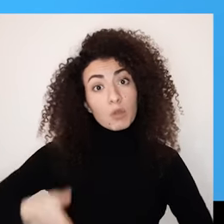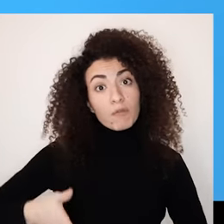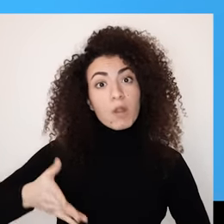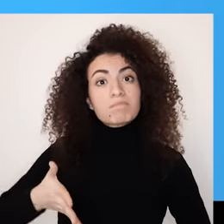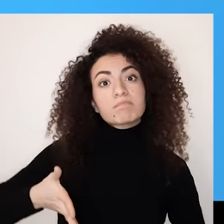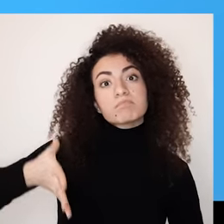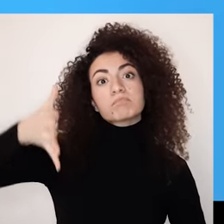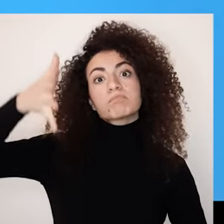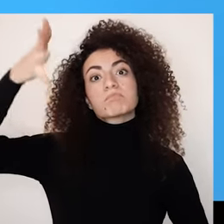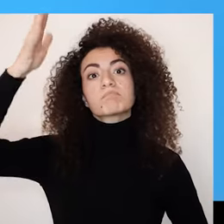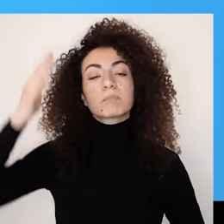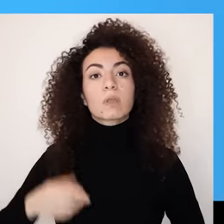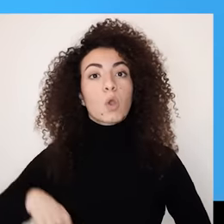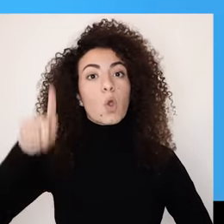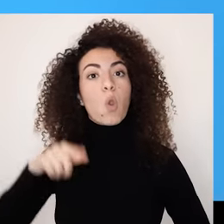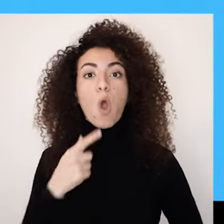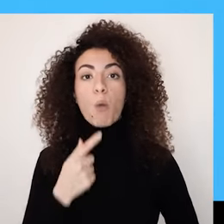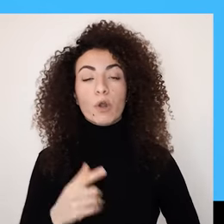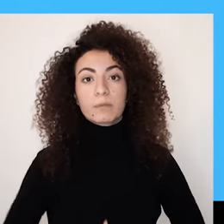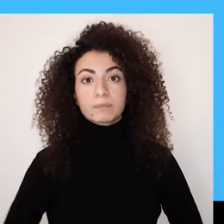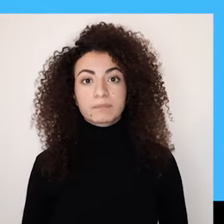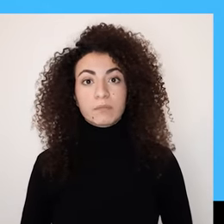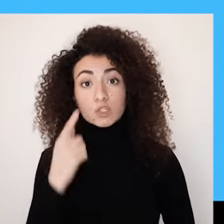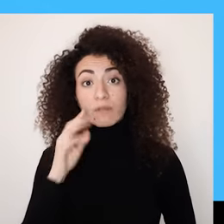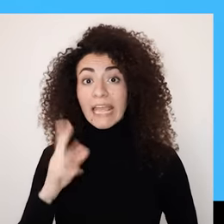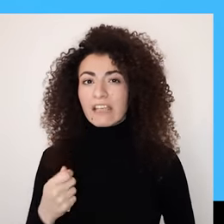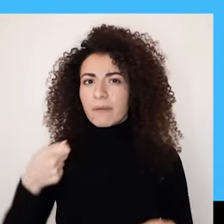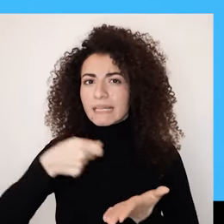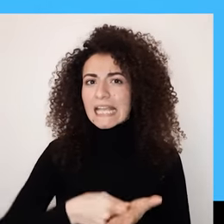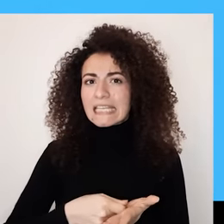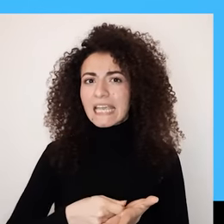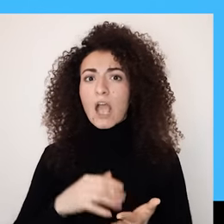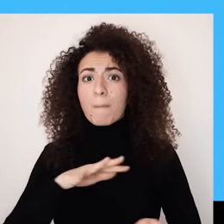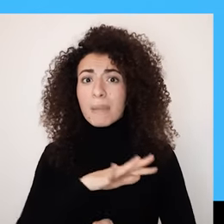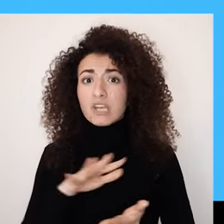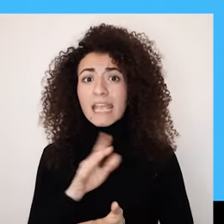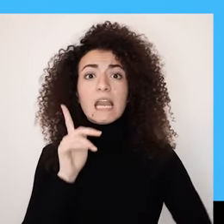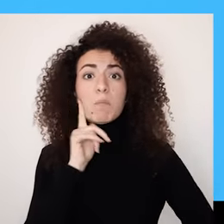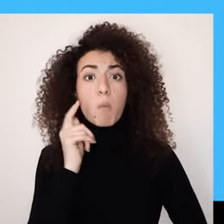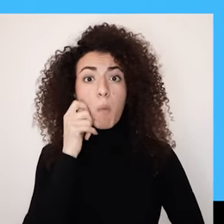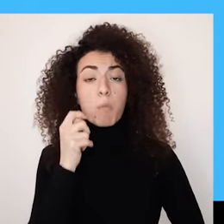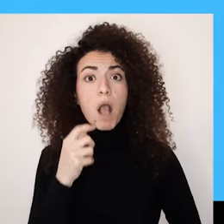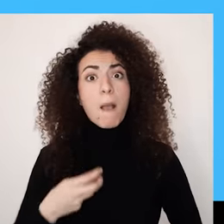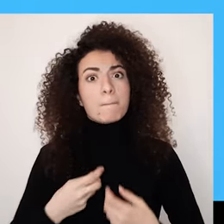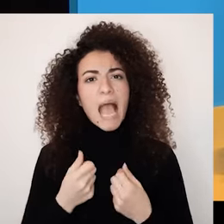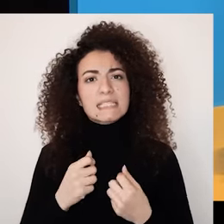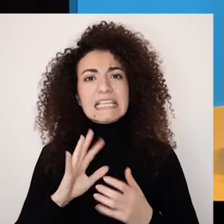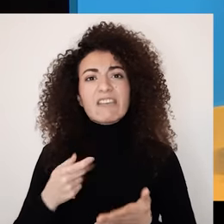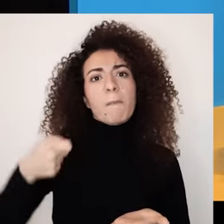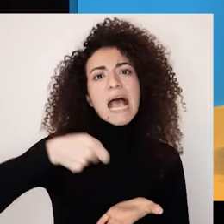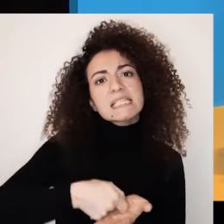وكمراهقة وصولا إلى سن الرشد وشفنا كمان تأثير الأزمات اللي بيوجهوها الأهل على تكوين هويتها